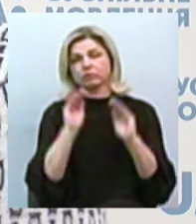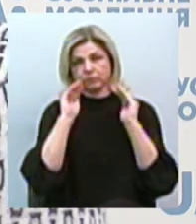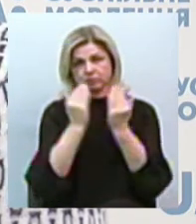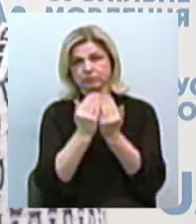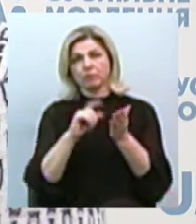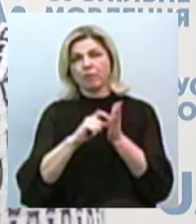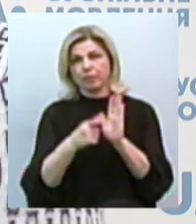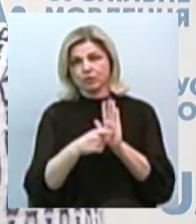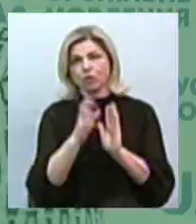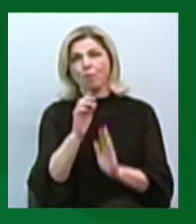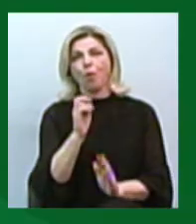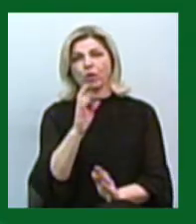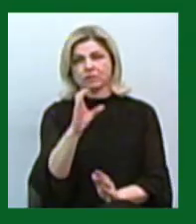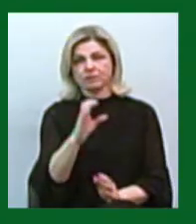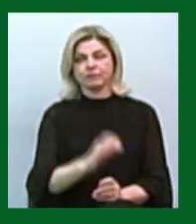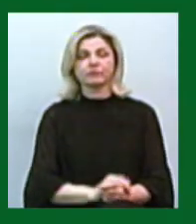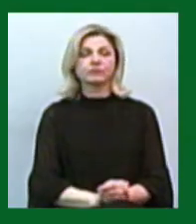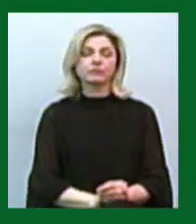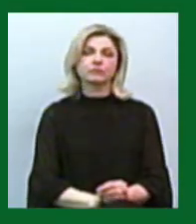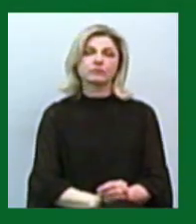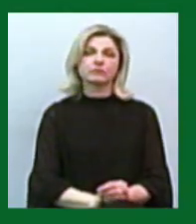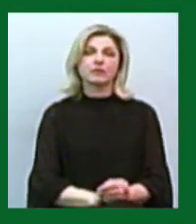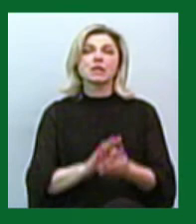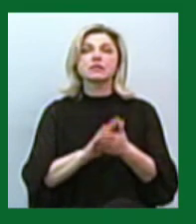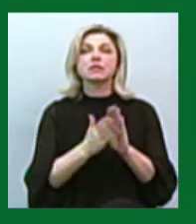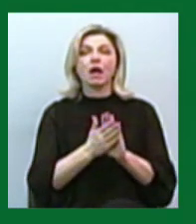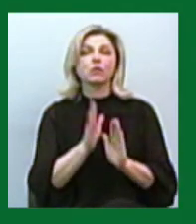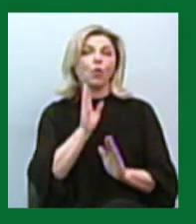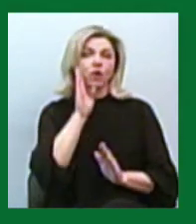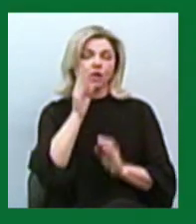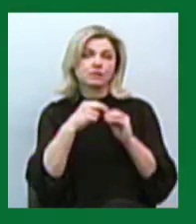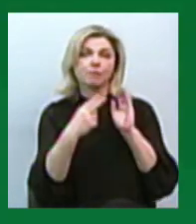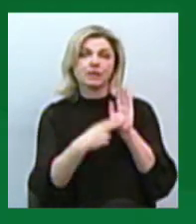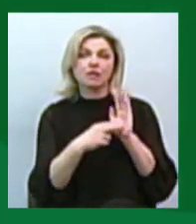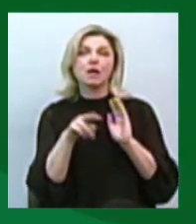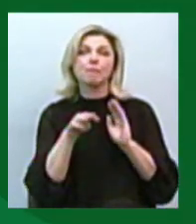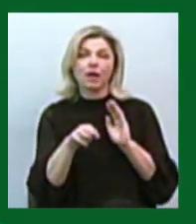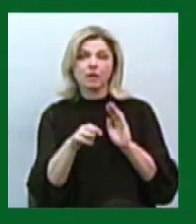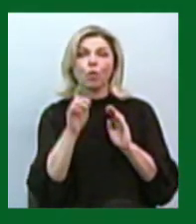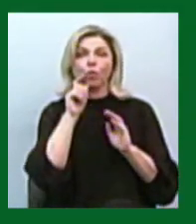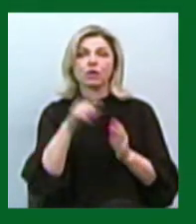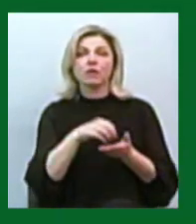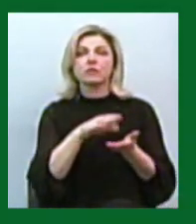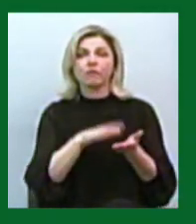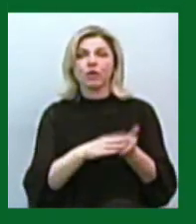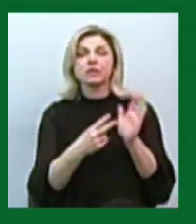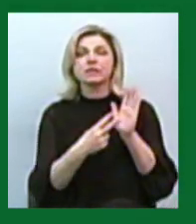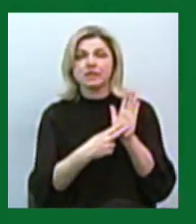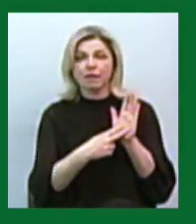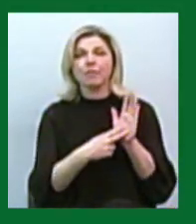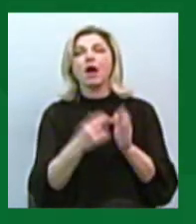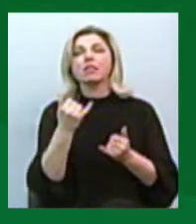приміщенні, в боксі. Станом на ранок 17 березня в Україні зареєстровано 7 лабораторно